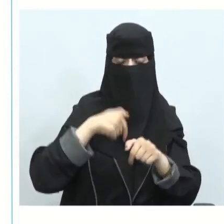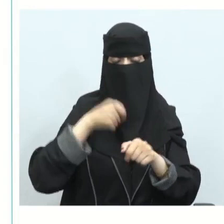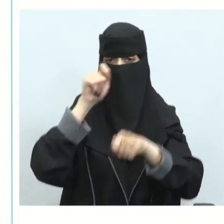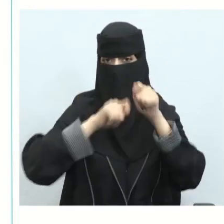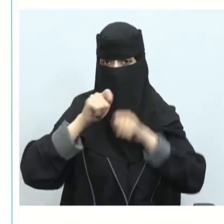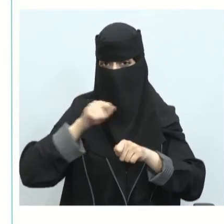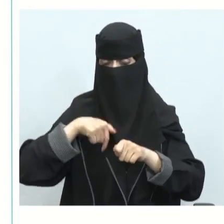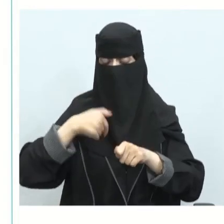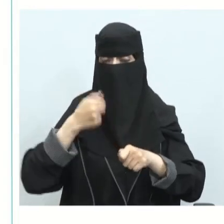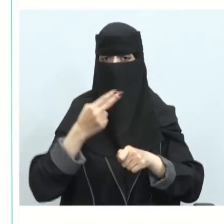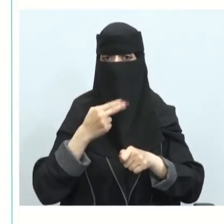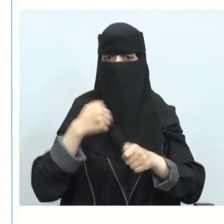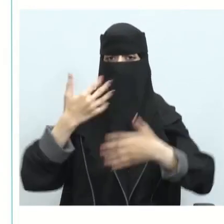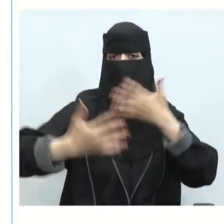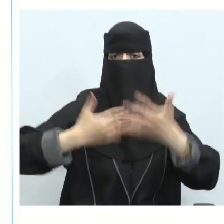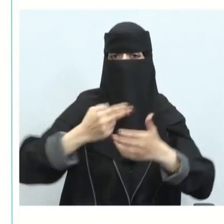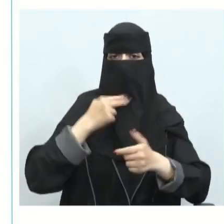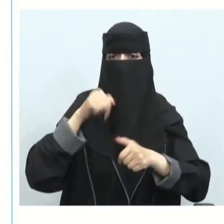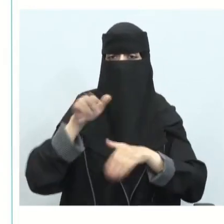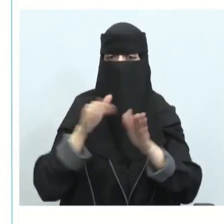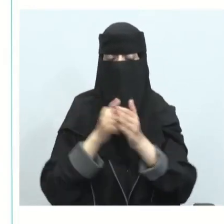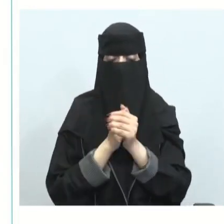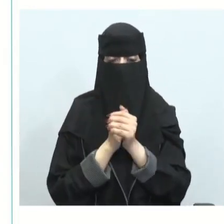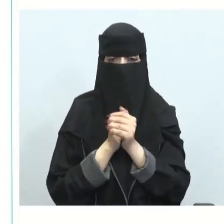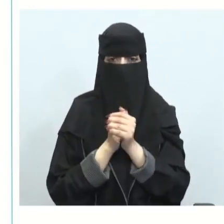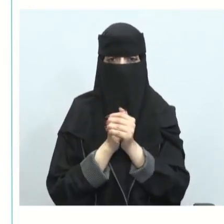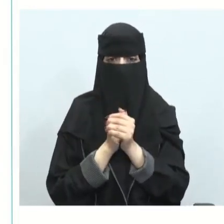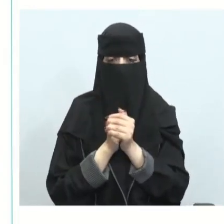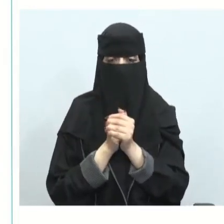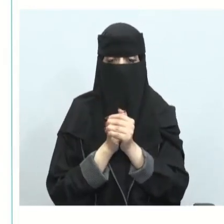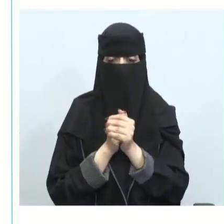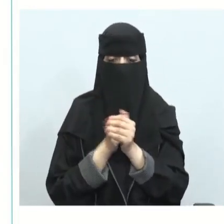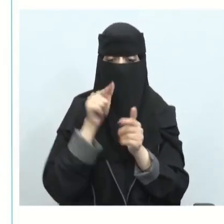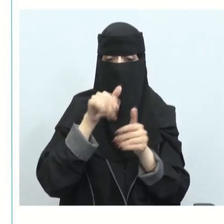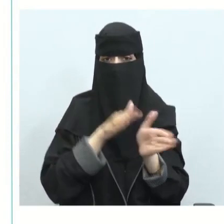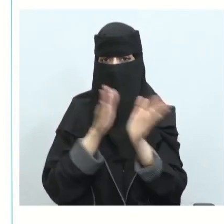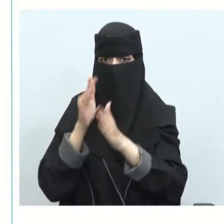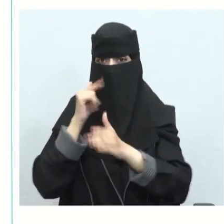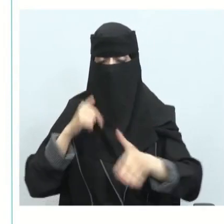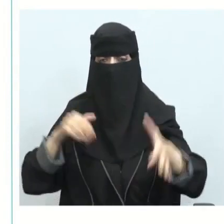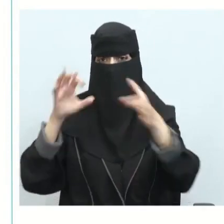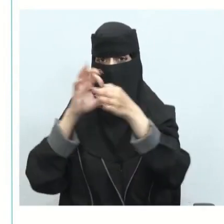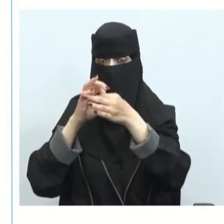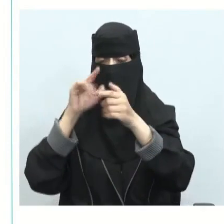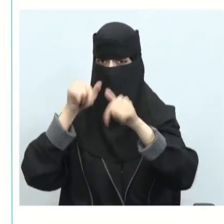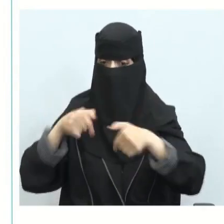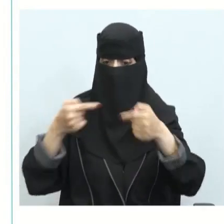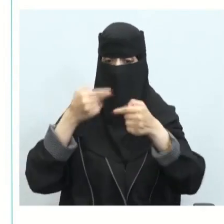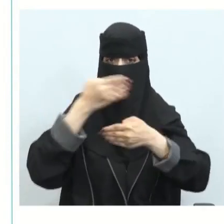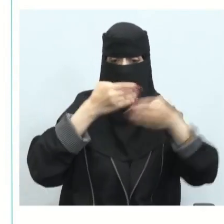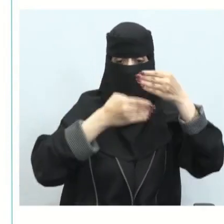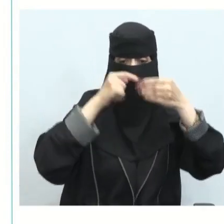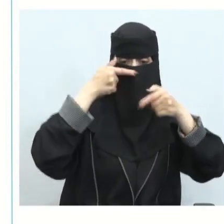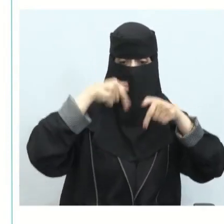تكون صفرية ولا تؤثر على البيئة نأتي إلى العلاقات التي تنشى مع المجتمع المحلي